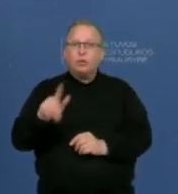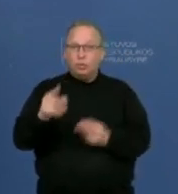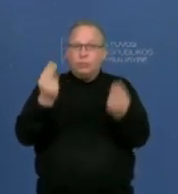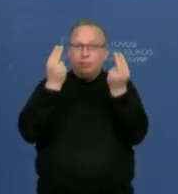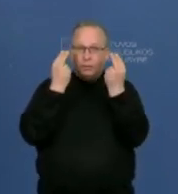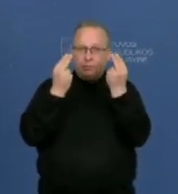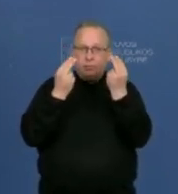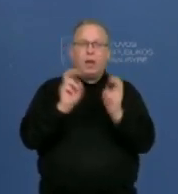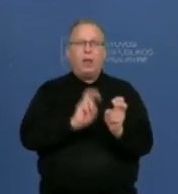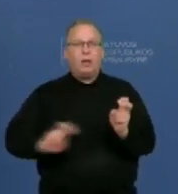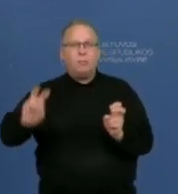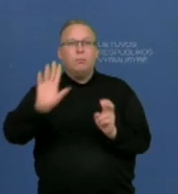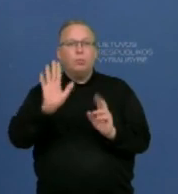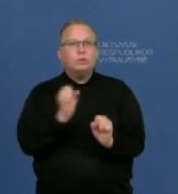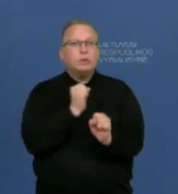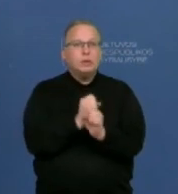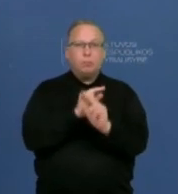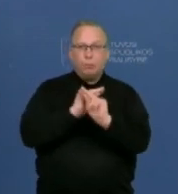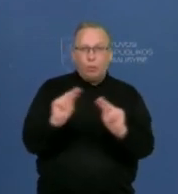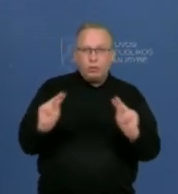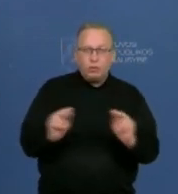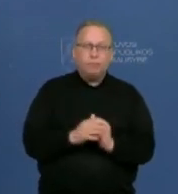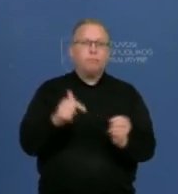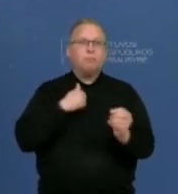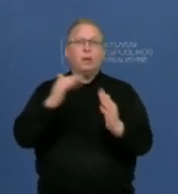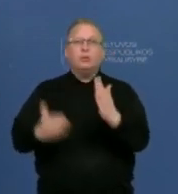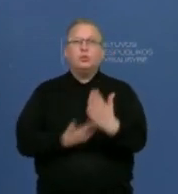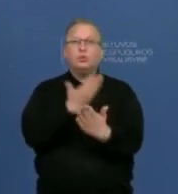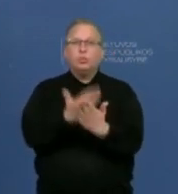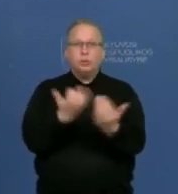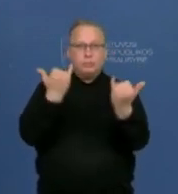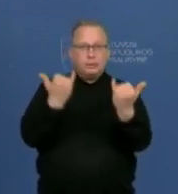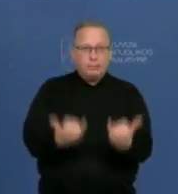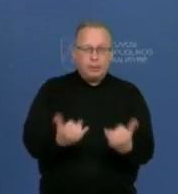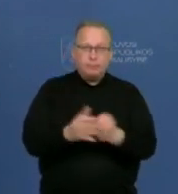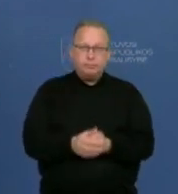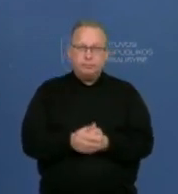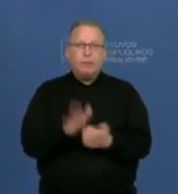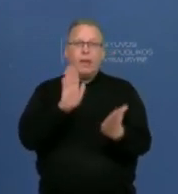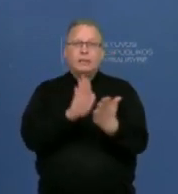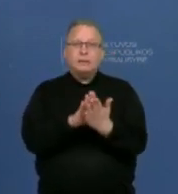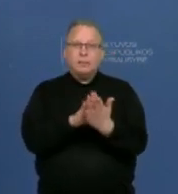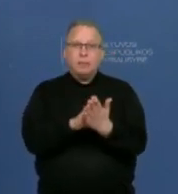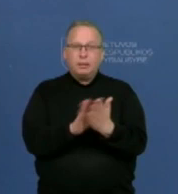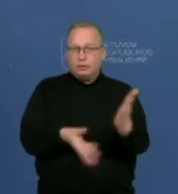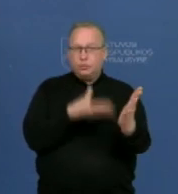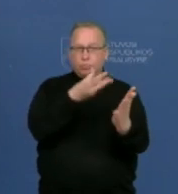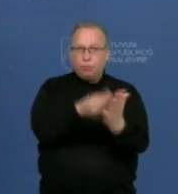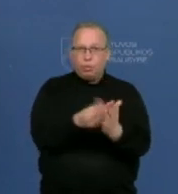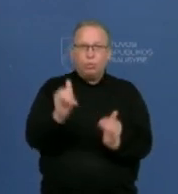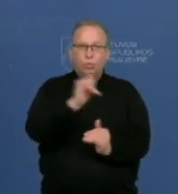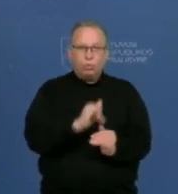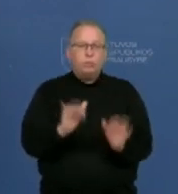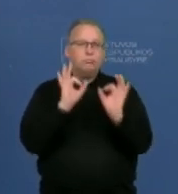studijų eis dirbti mokytojų. Ką mes sūlome, tai pirmiausia, stipendijas koncentruoti ten, kur